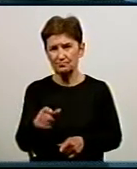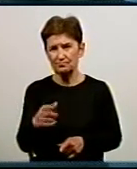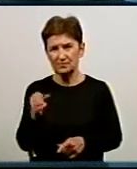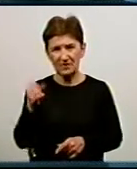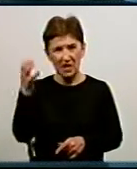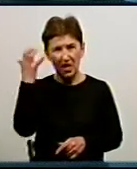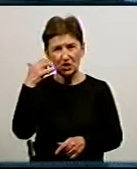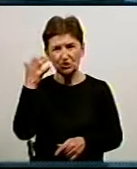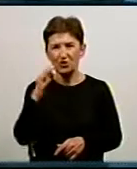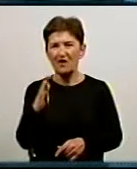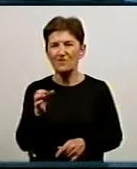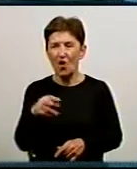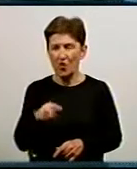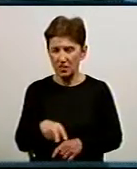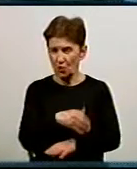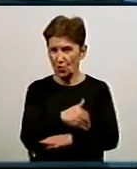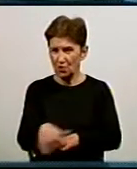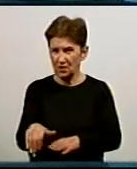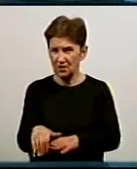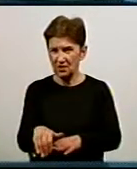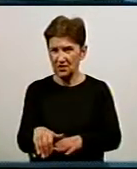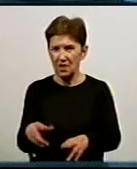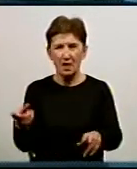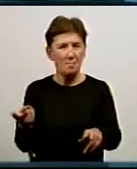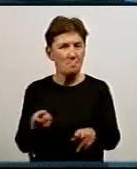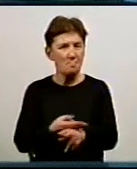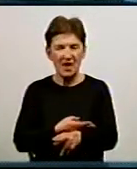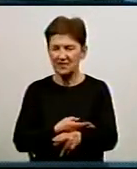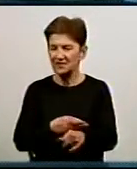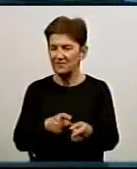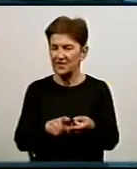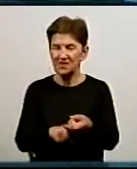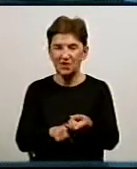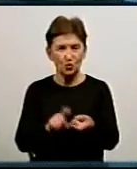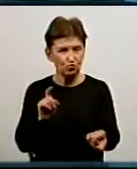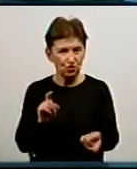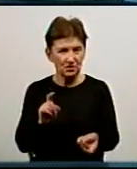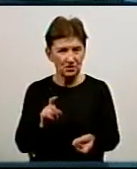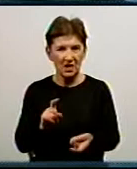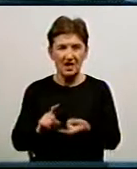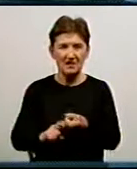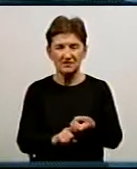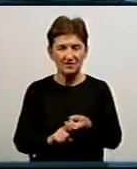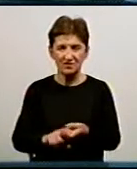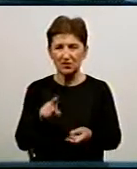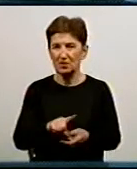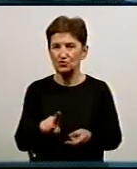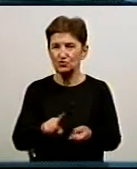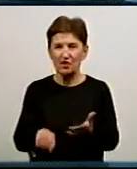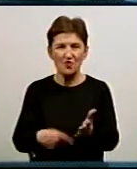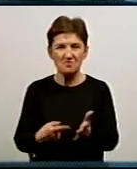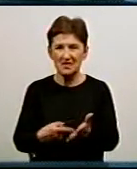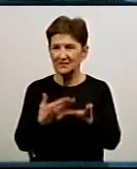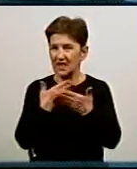Чорновола. Проводиться без відключення водопостачання. Так, в'язку з тим, що в місті ми маємо таку